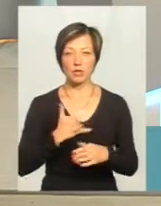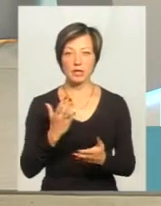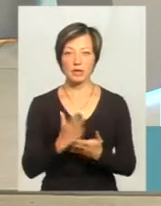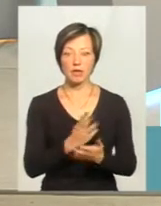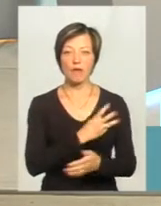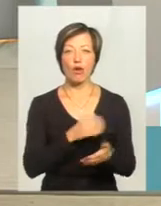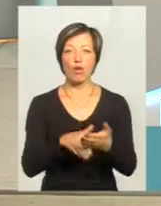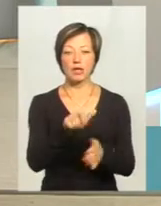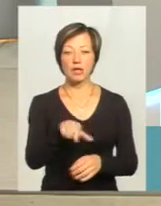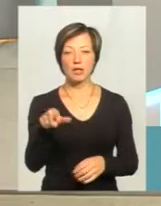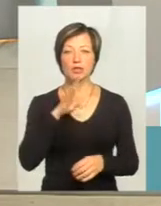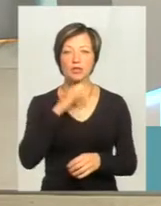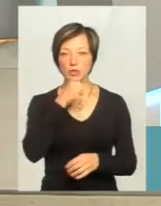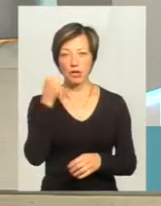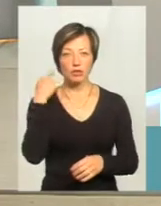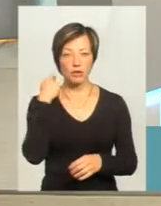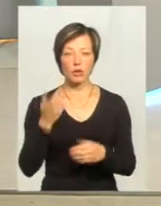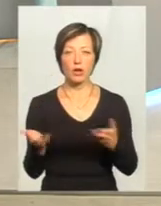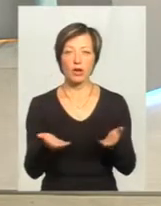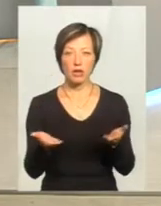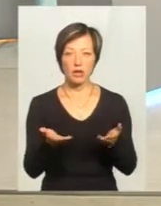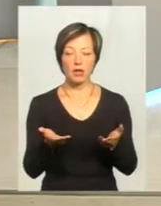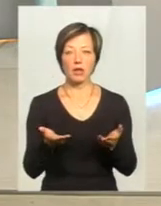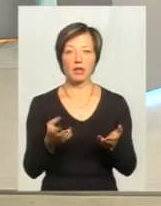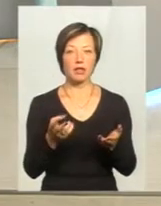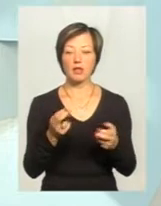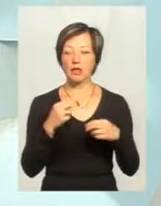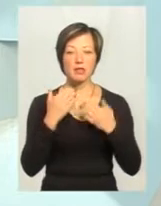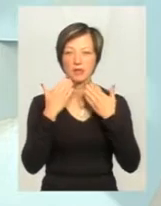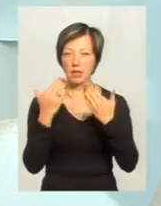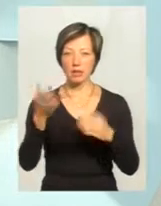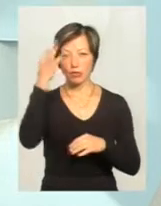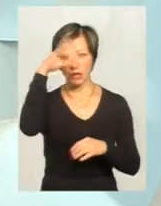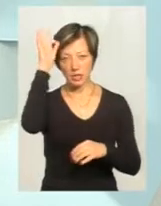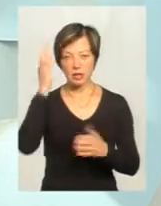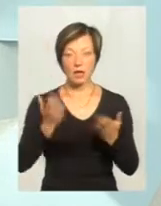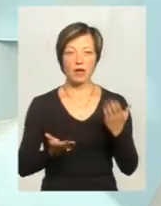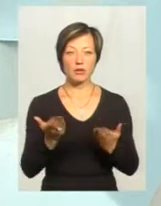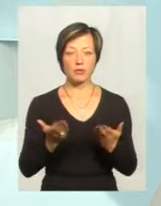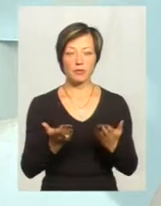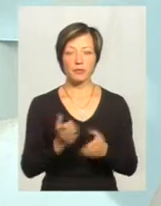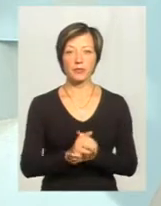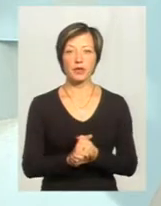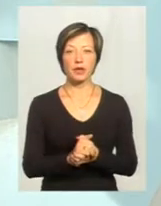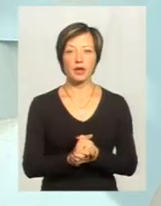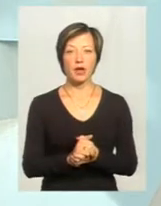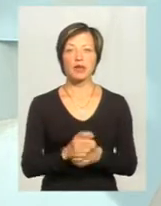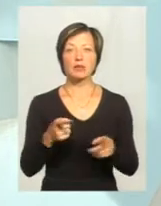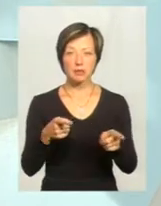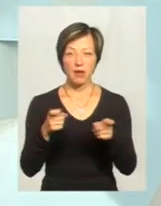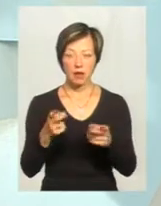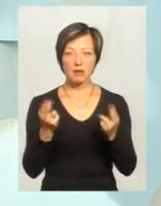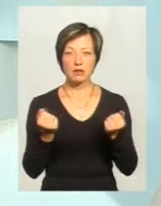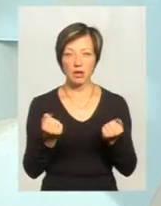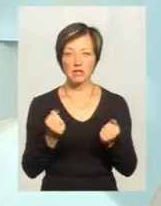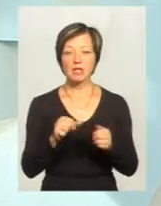волонтери, жіночки вже такого старшого віку, які, на жаль, не зверталися в поліцію. Тому якщо... Не перший випадок, що стріляли? Так, стріляли.